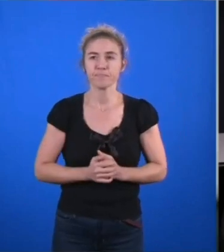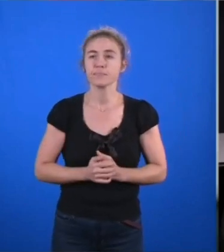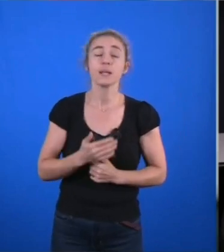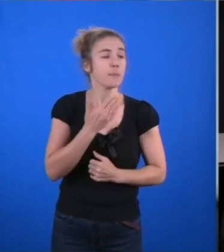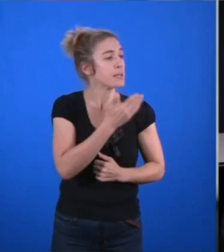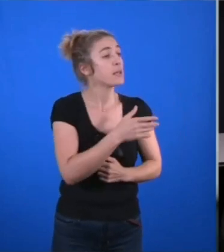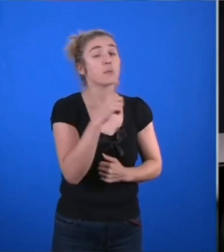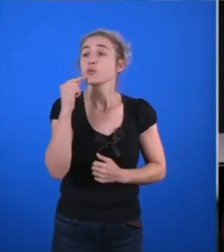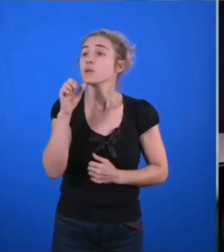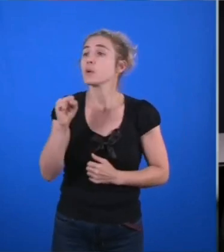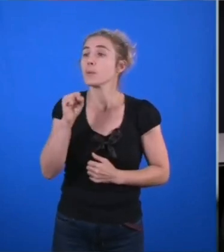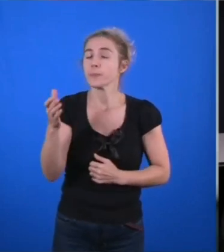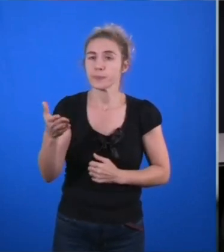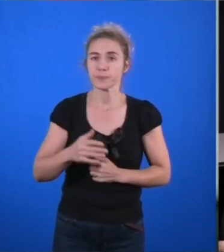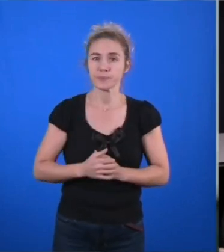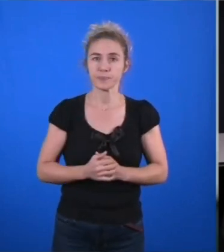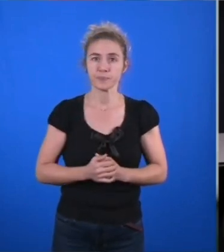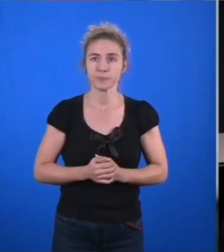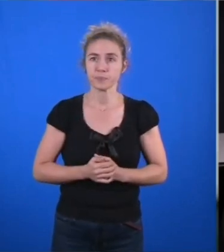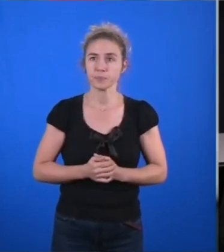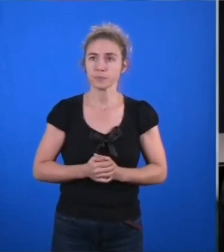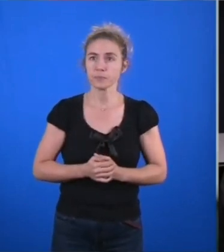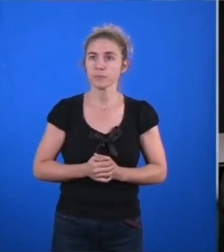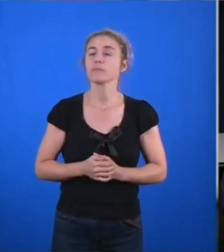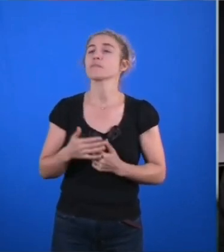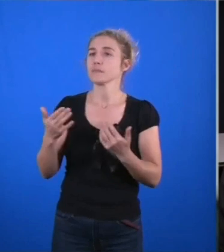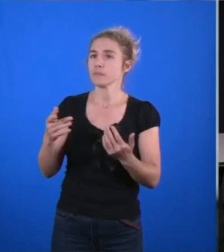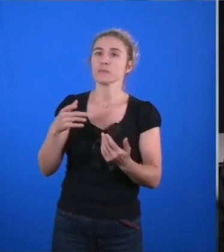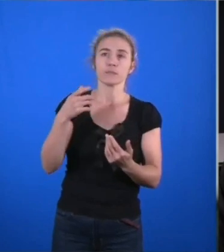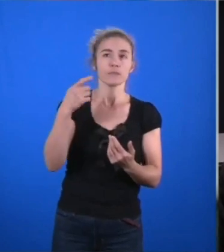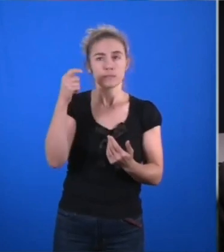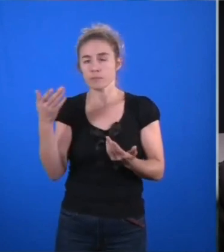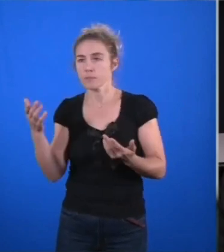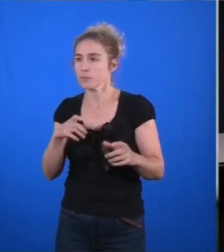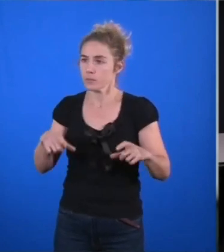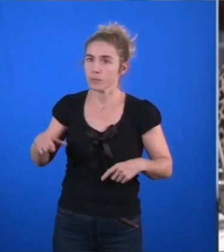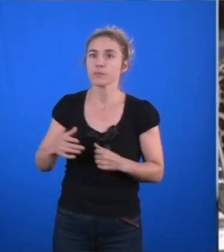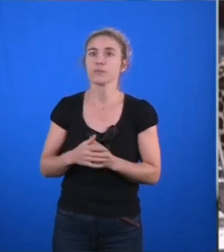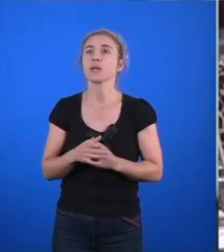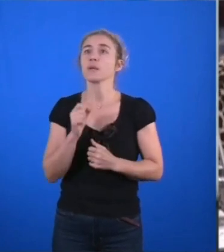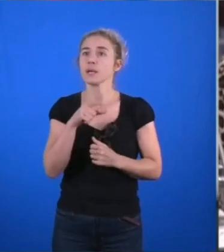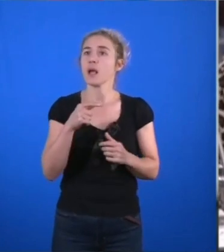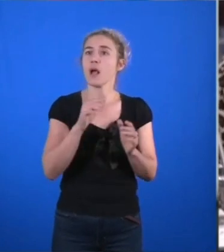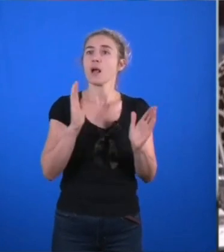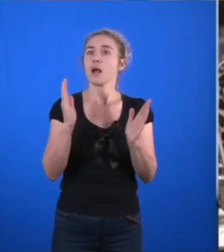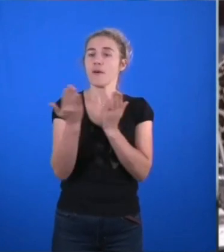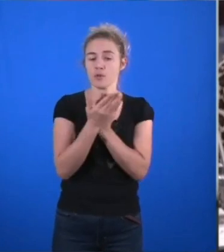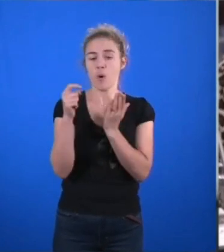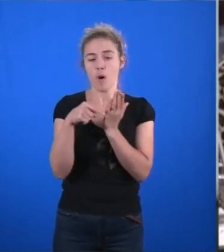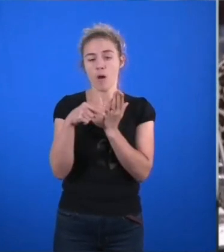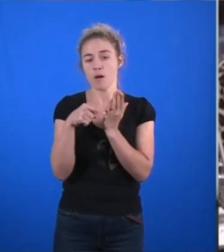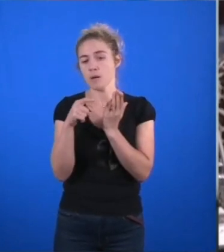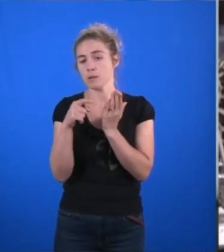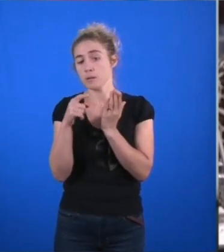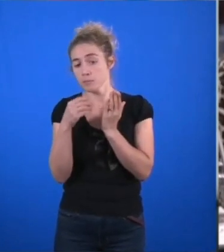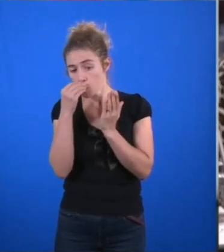Madame la Présidente, Monsieur le Vice-président, chers collègues, l'avenant mobilité du contrat de plan État-région est peut-être sous-dimensionné par